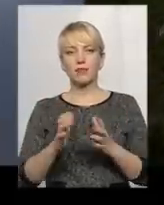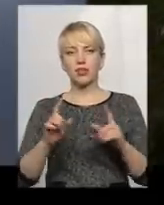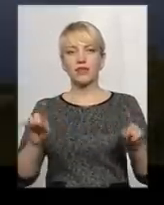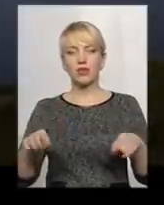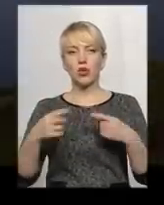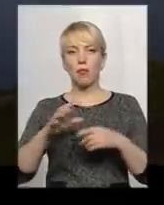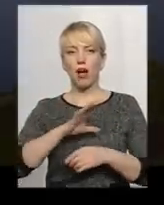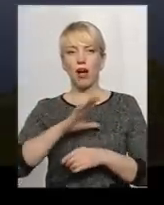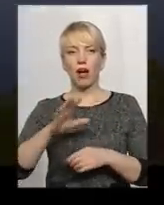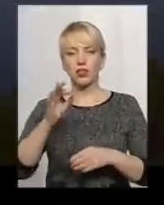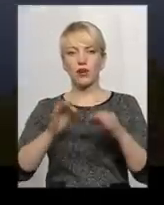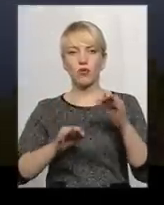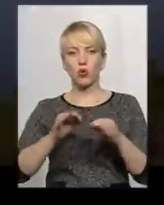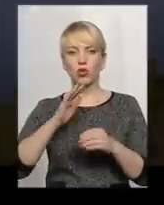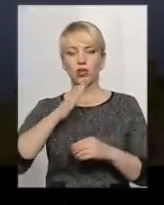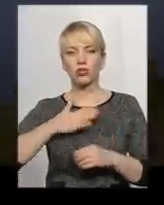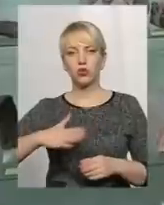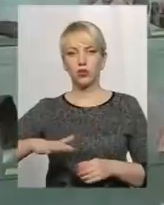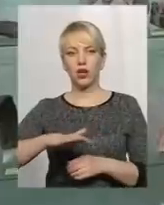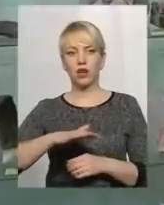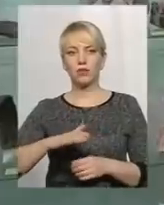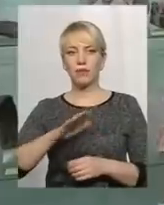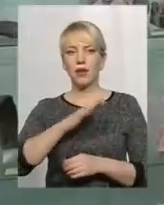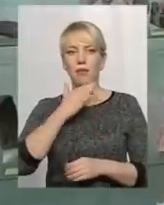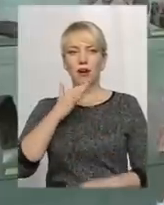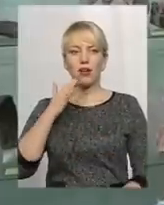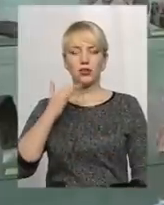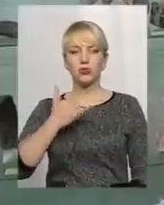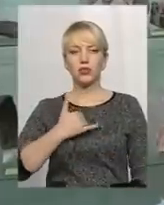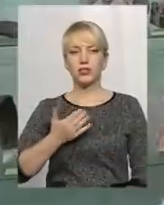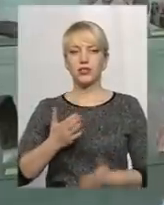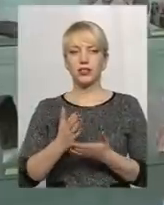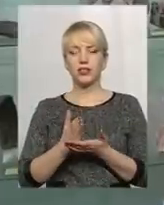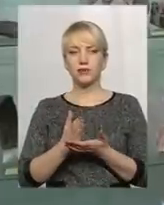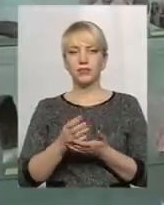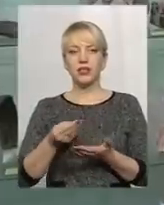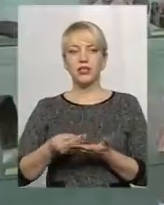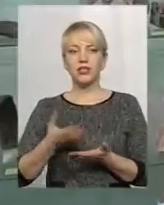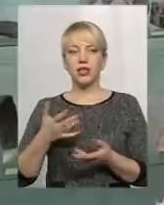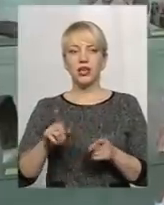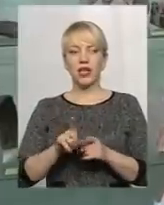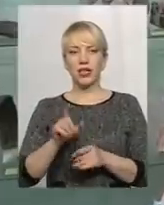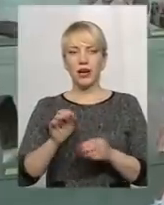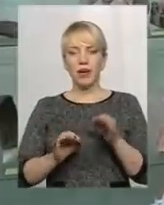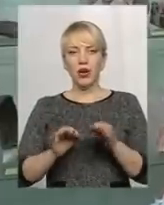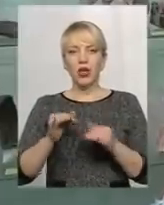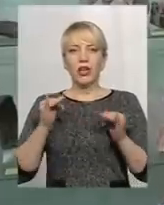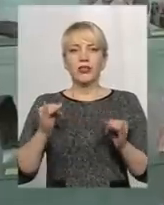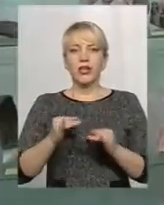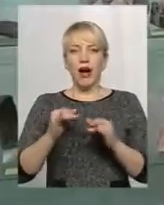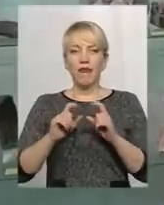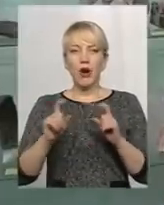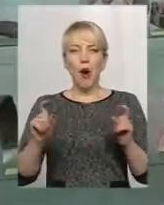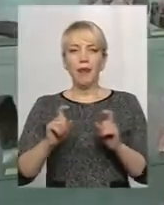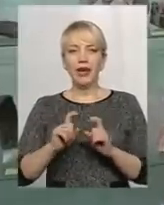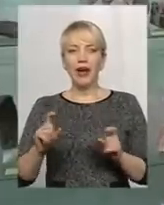багатство флори і фауни нашого краю. Багато є в нас цінних природних і цікавих об'єктів